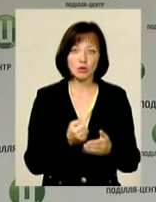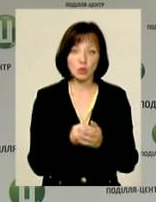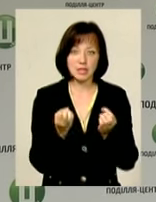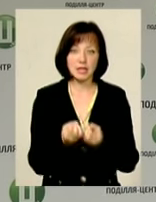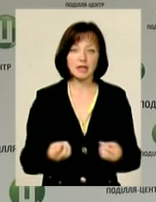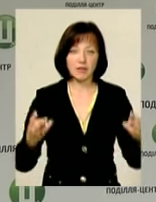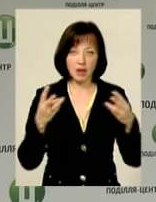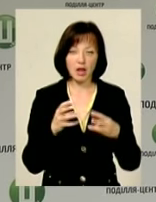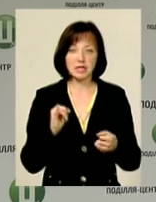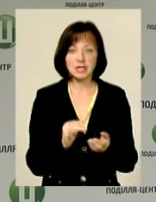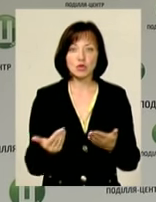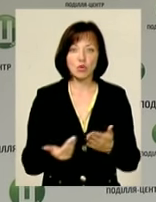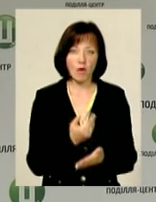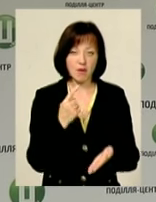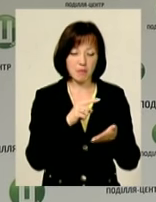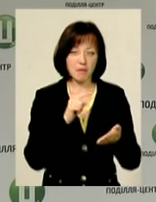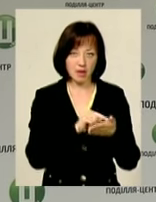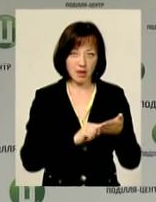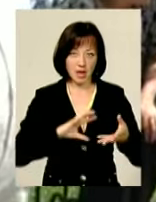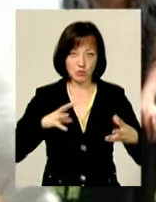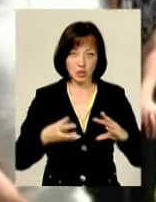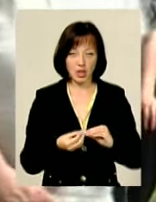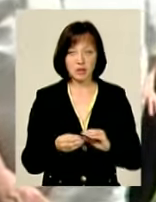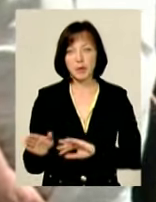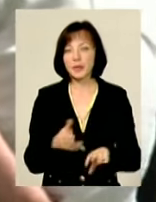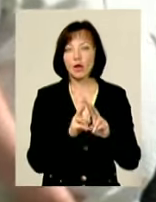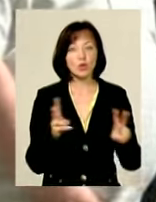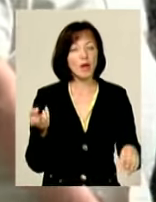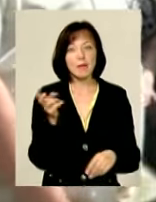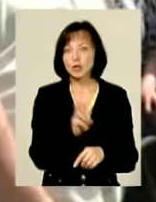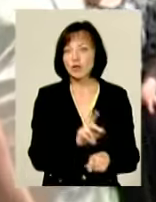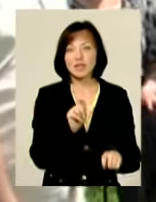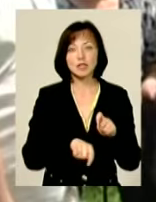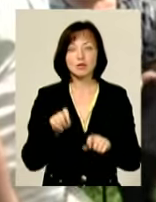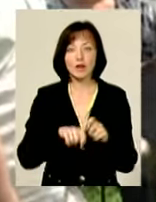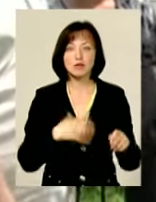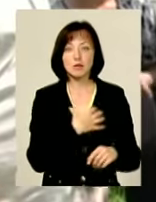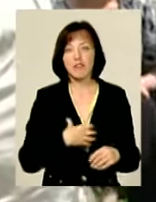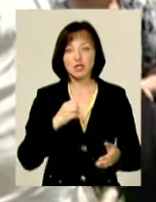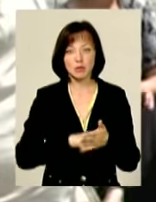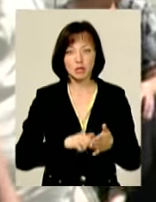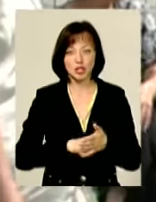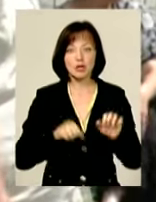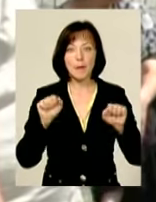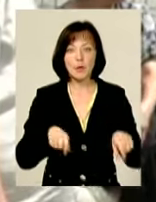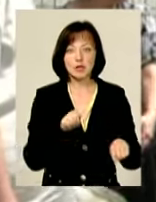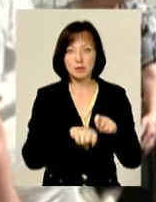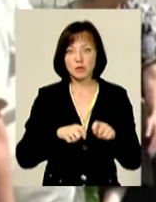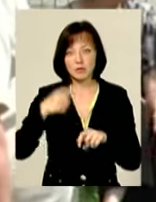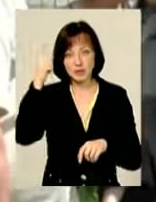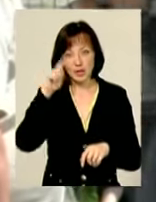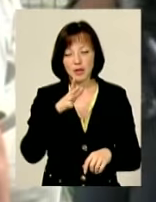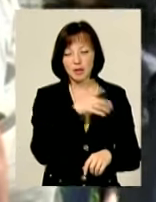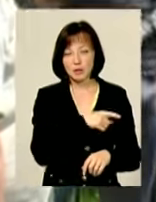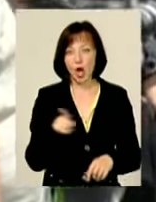сертифіката із новими його результатами Ті, хто ж не з'явився на тестування з поважних причин, можуть перевірити свої знання